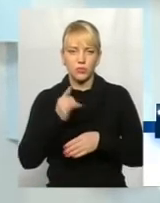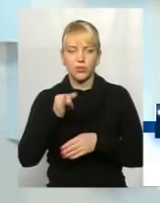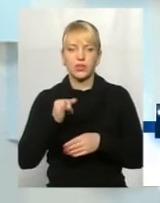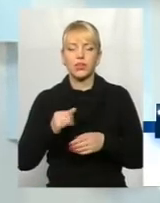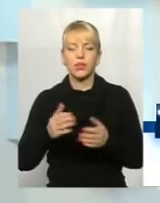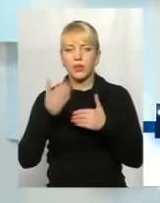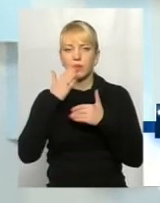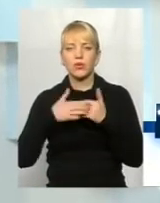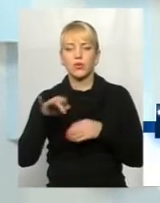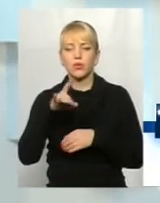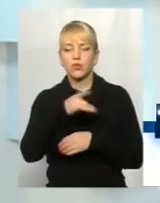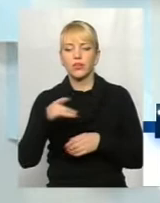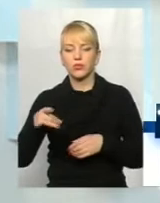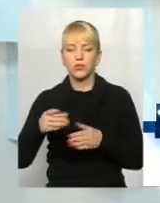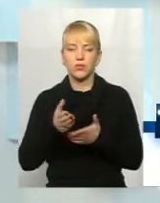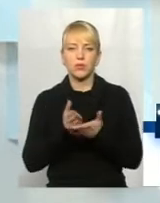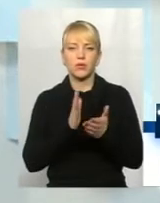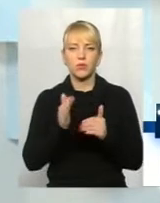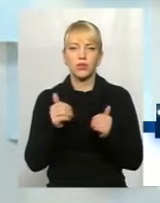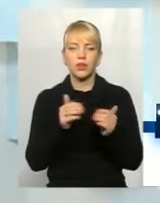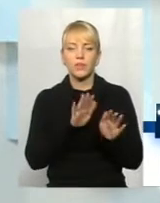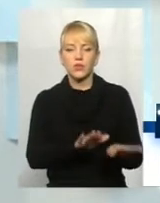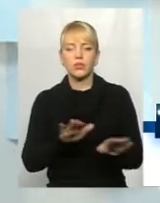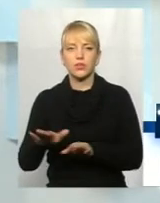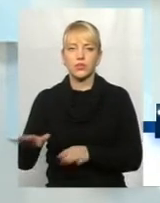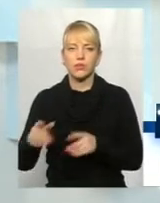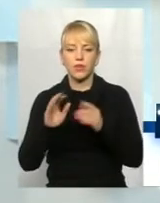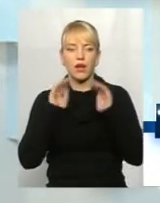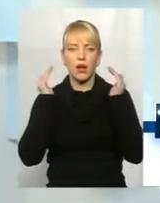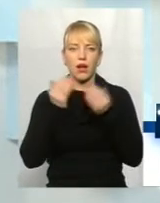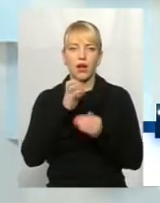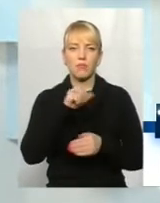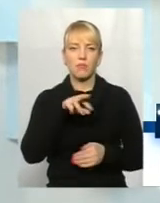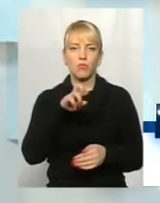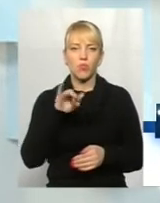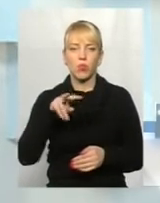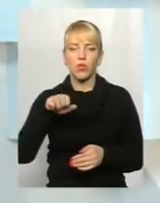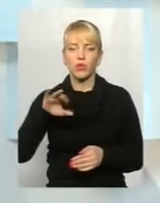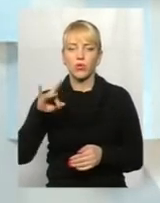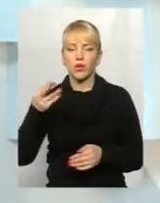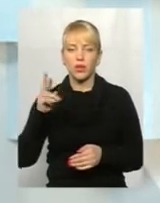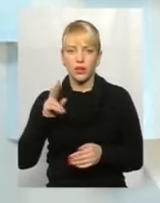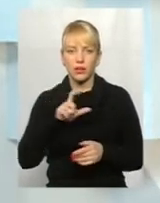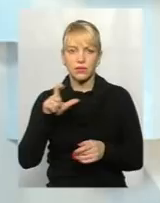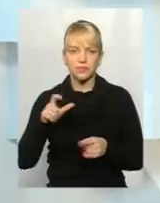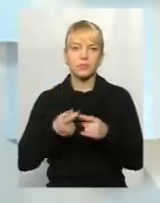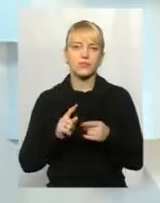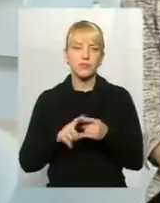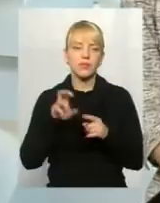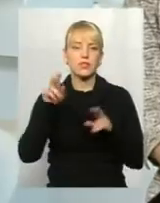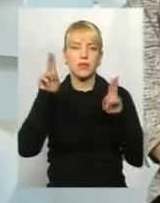районів обслуговування. Тобто також будуть розташовані в амбулаторіях сімейної медицини за принципом